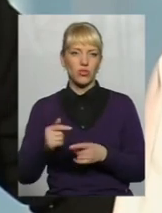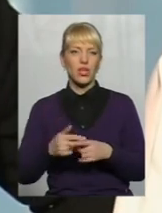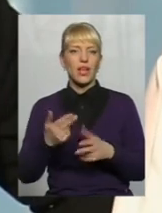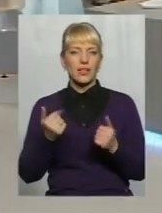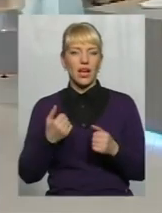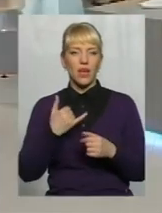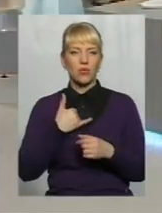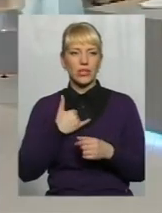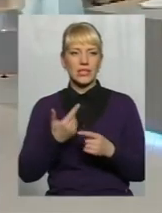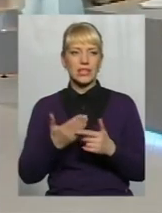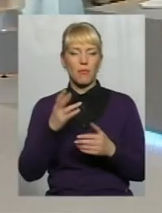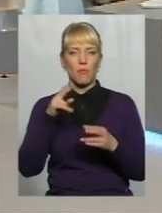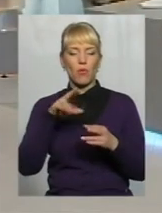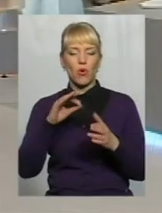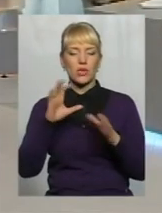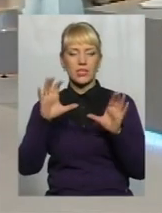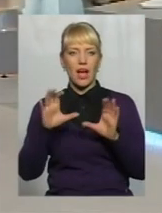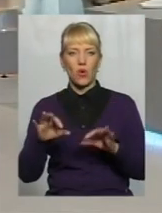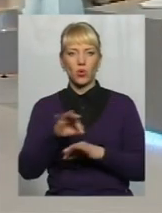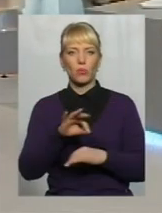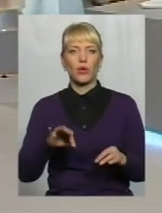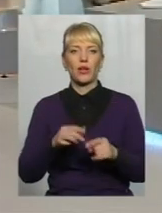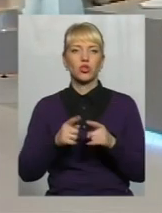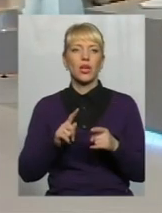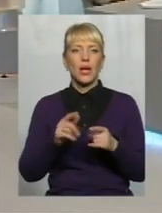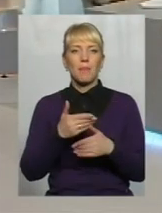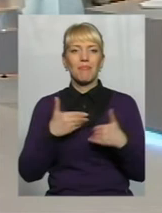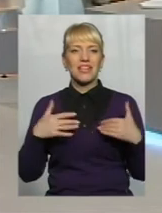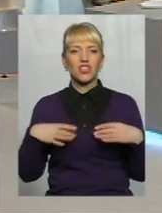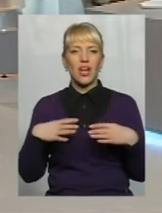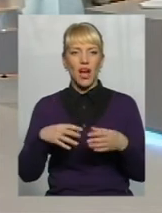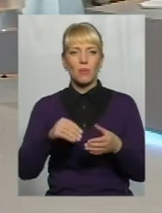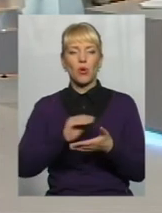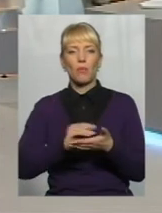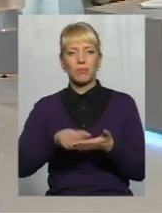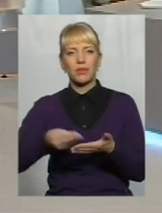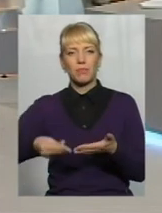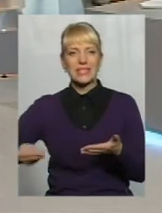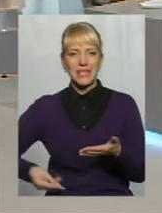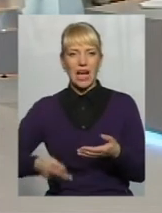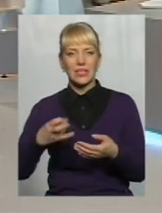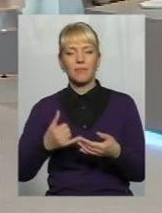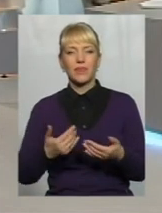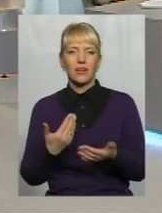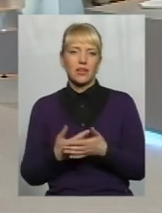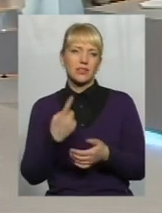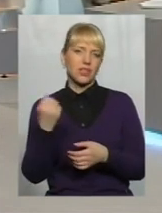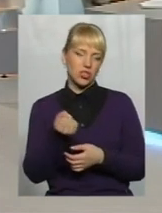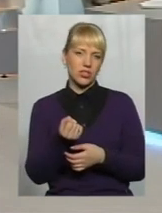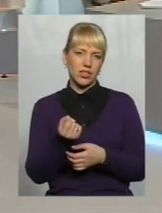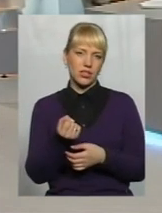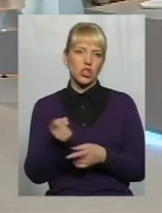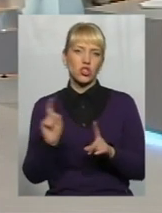насправді по цьому законопроекту, ми чекаємо його підписання буквально з дня на день, скільки там тиждень, можливо,